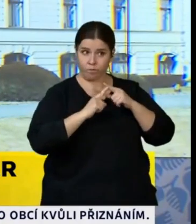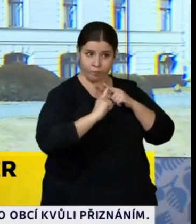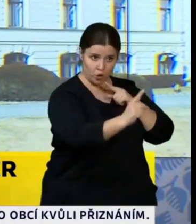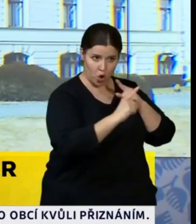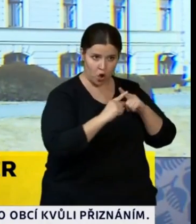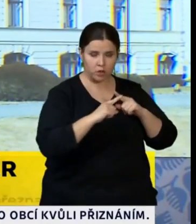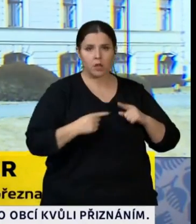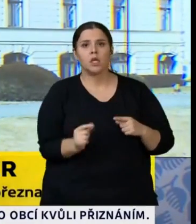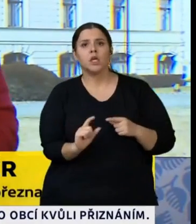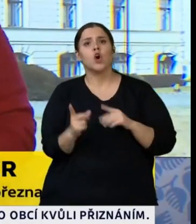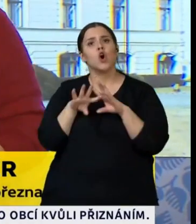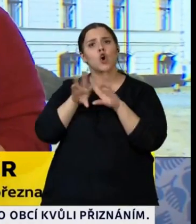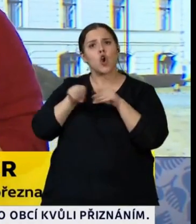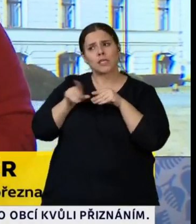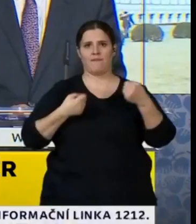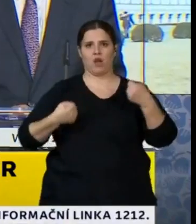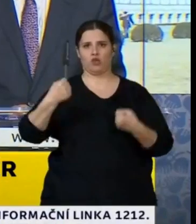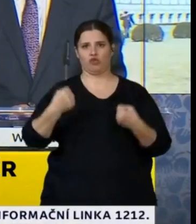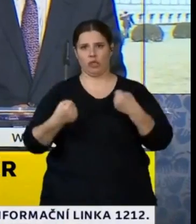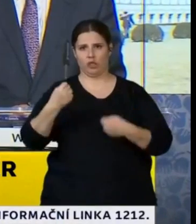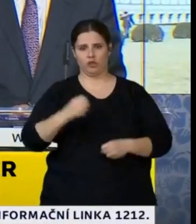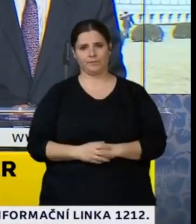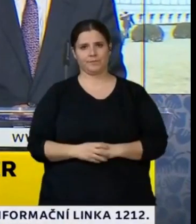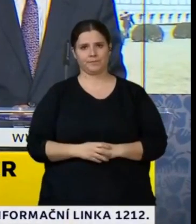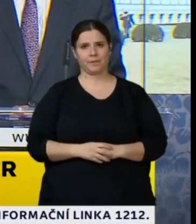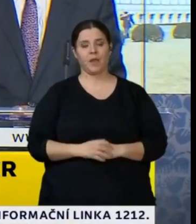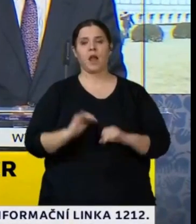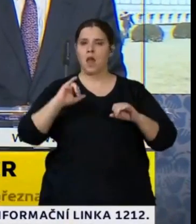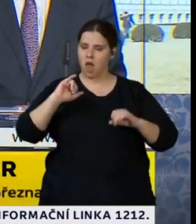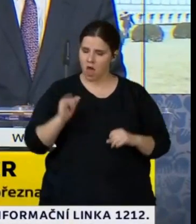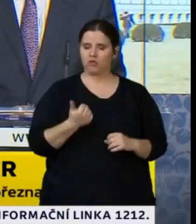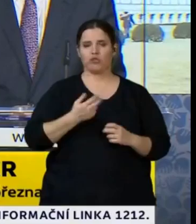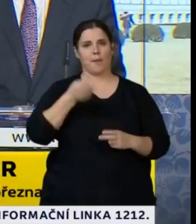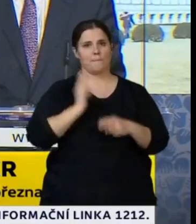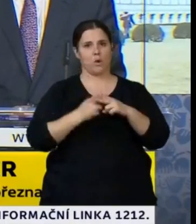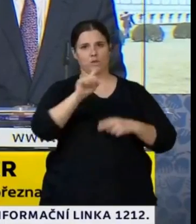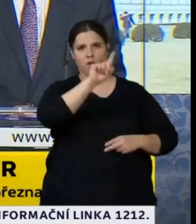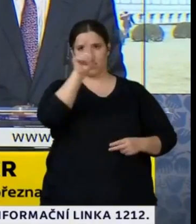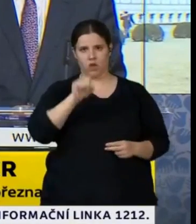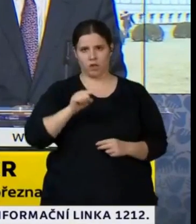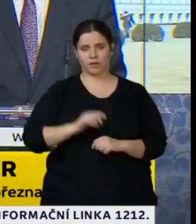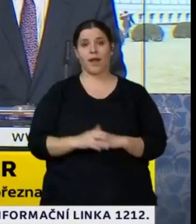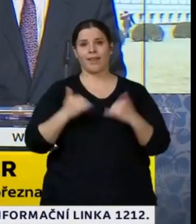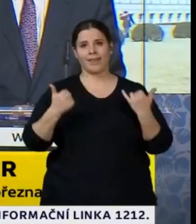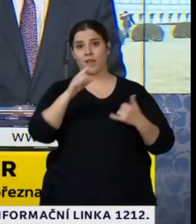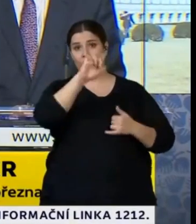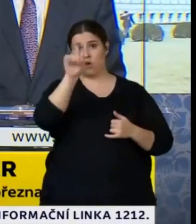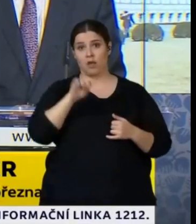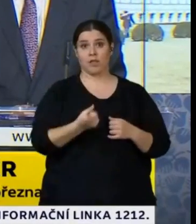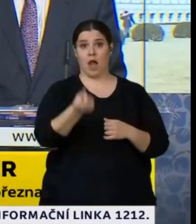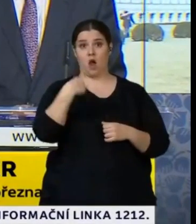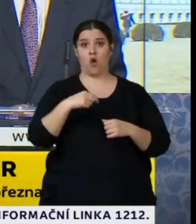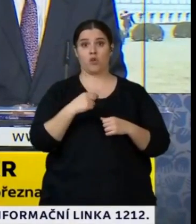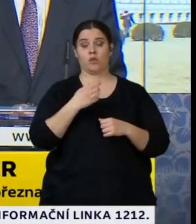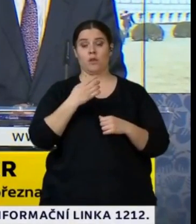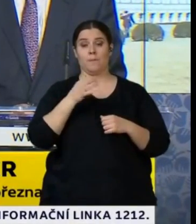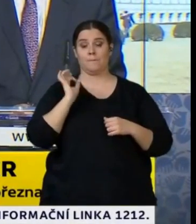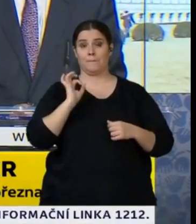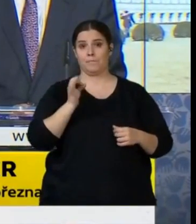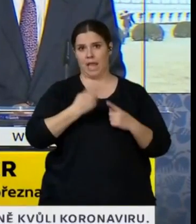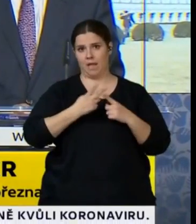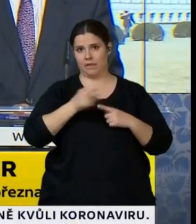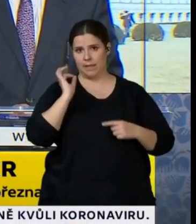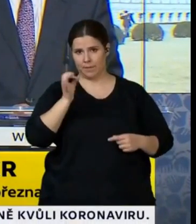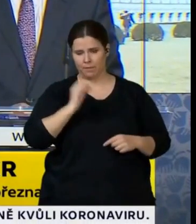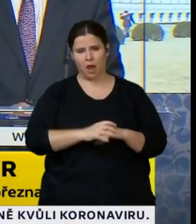Tak ještě dotaz o ČTK a ještě poslední dotaz. Ještě nupavím, jako sová televize prima, z toho, jakým způsobem to